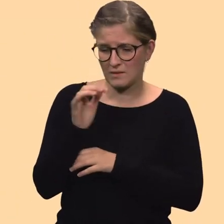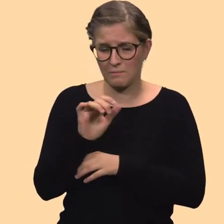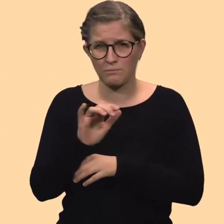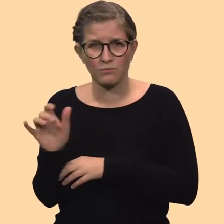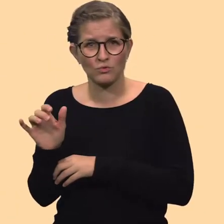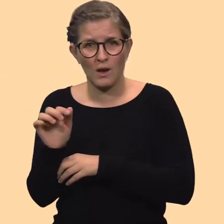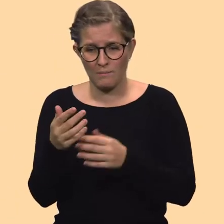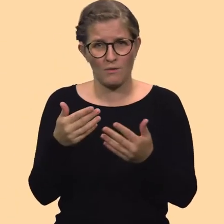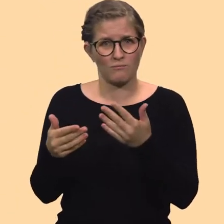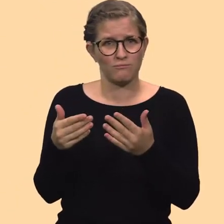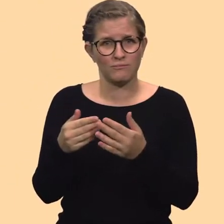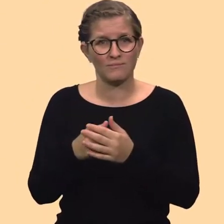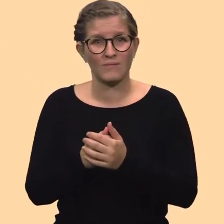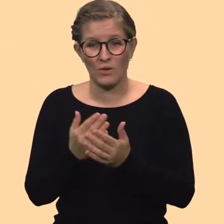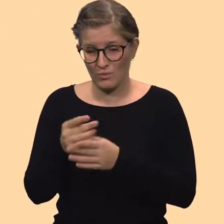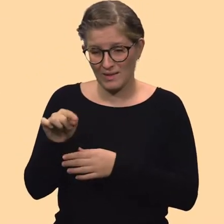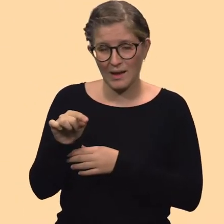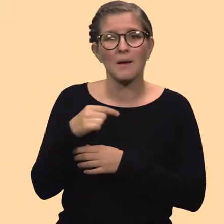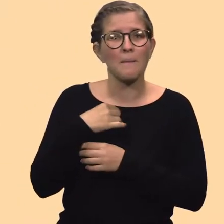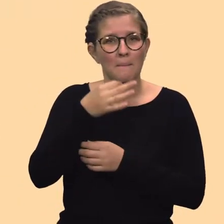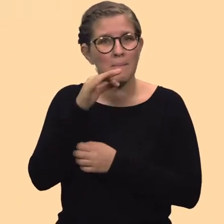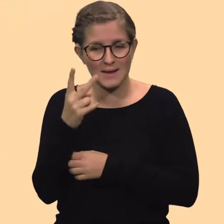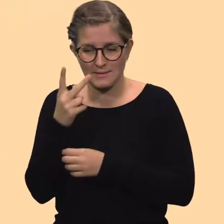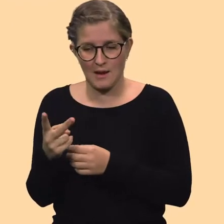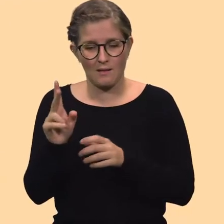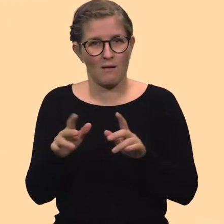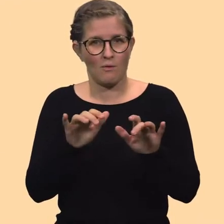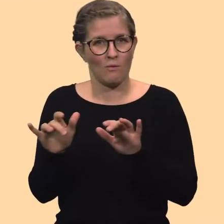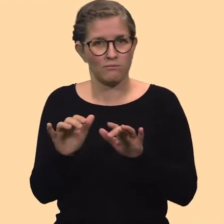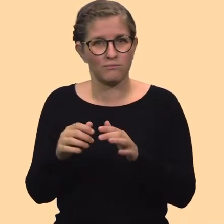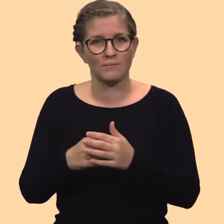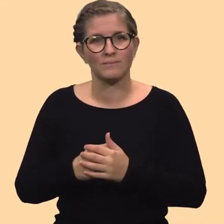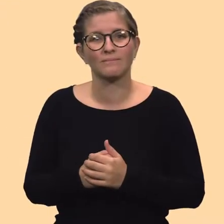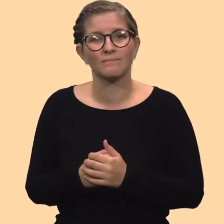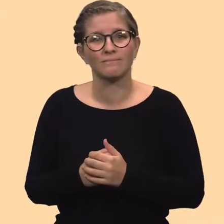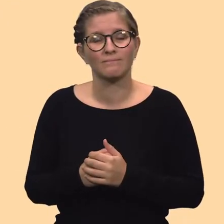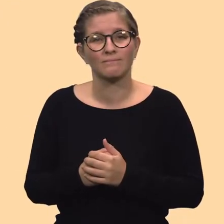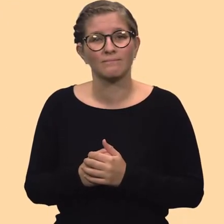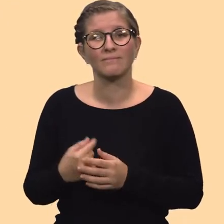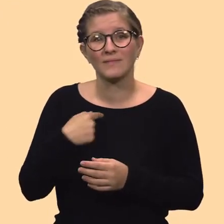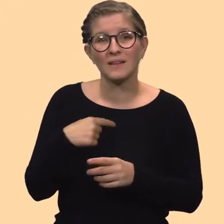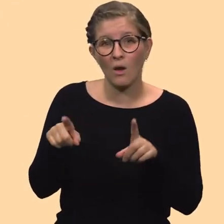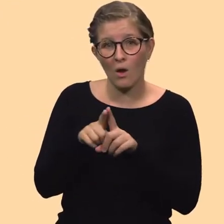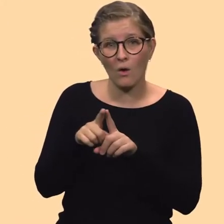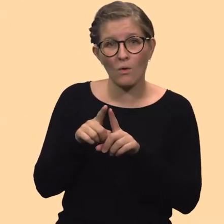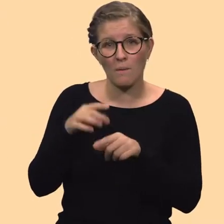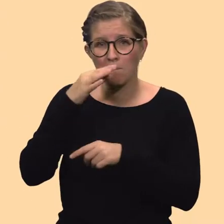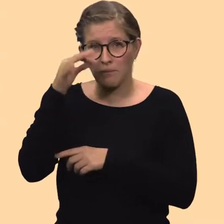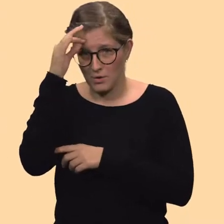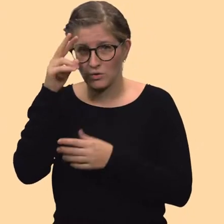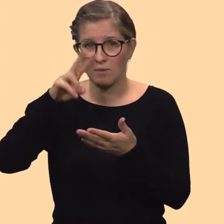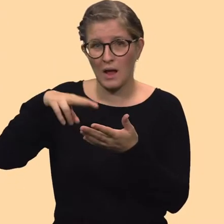Tastatur ist gelb mit schwarzen Buchstaben. Dadurch kann ich